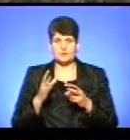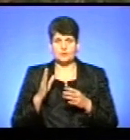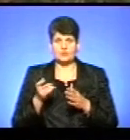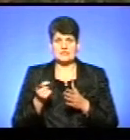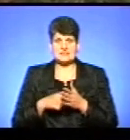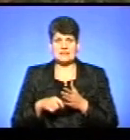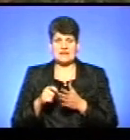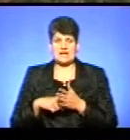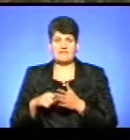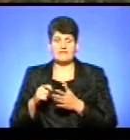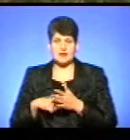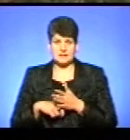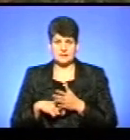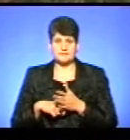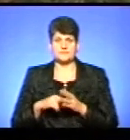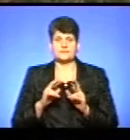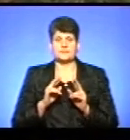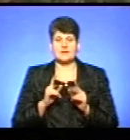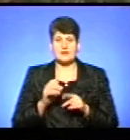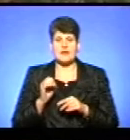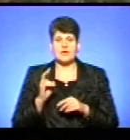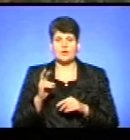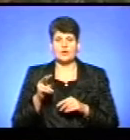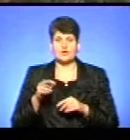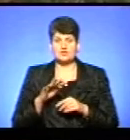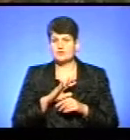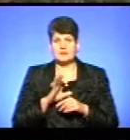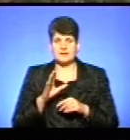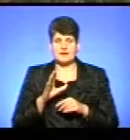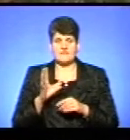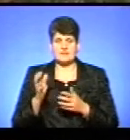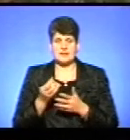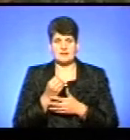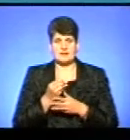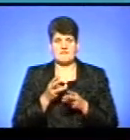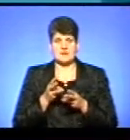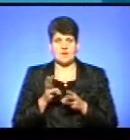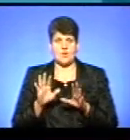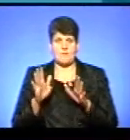закривати як екологічно невдалій варіант опалення.